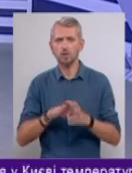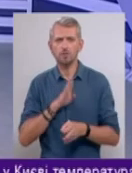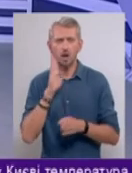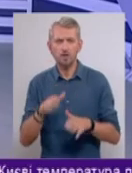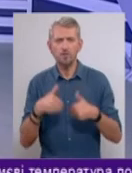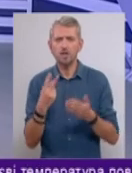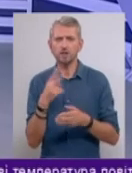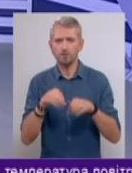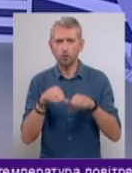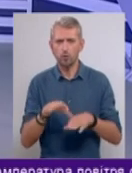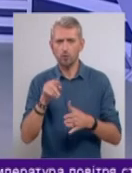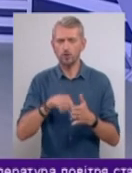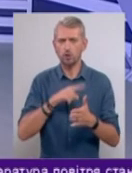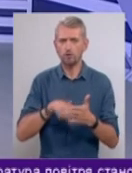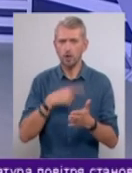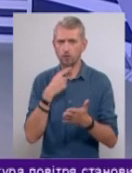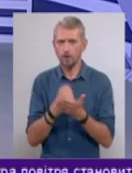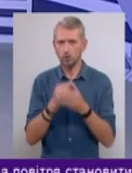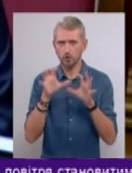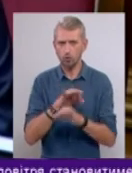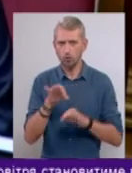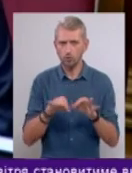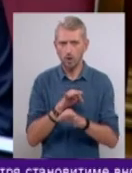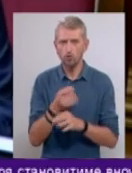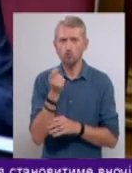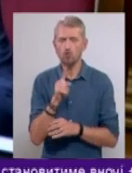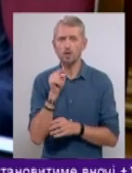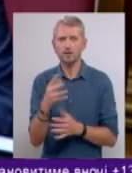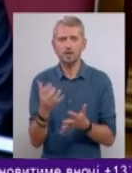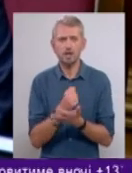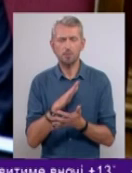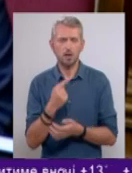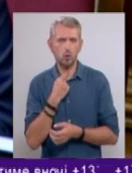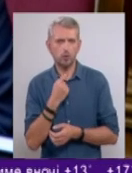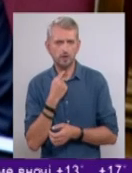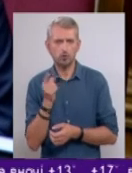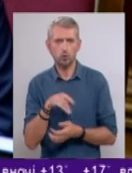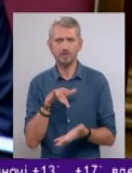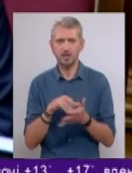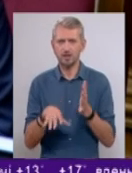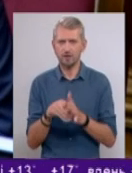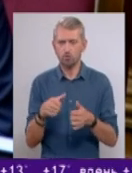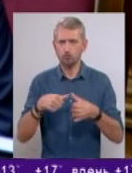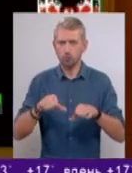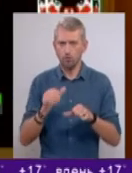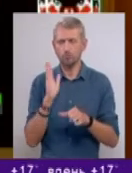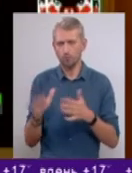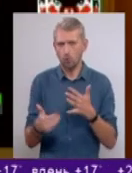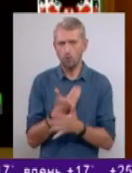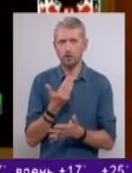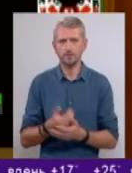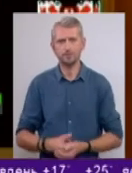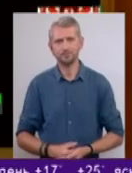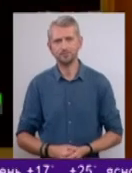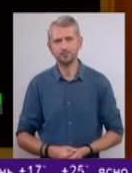винесли дві постанови про скасування ухваленого законопроекту, жодна з них не набрала голосів. Тож, Центрвиборчком таки оновлять.